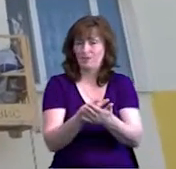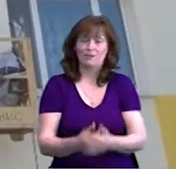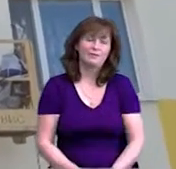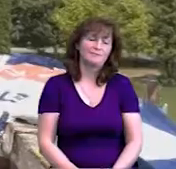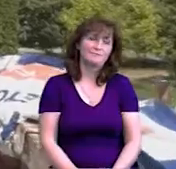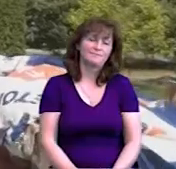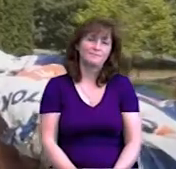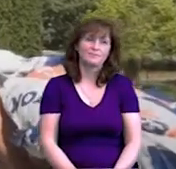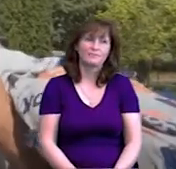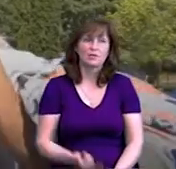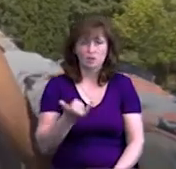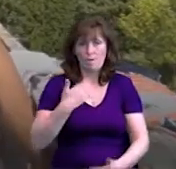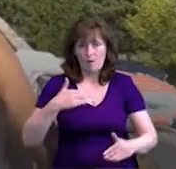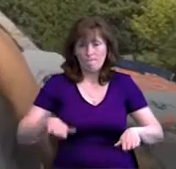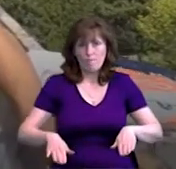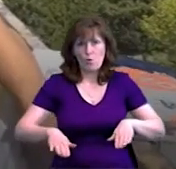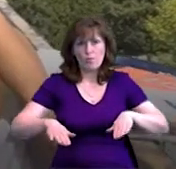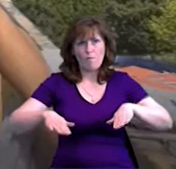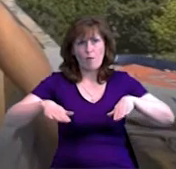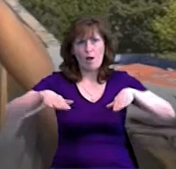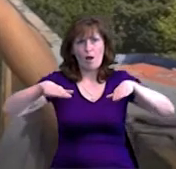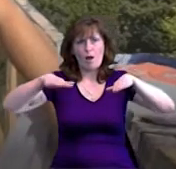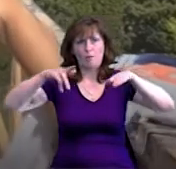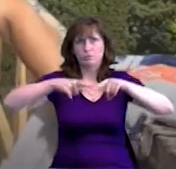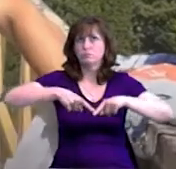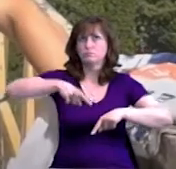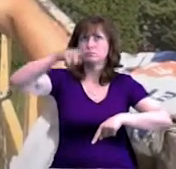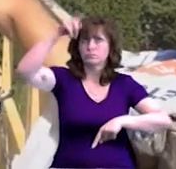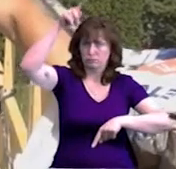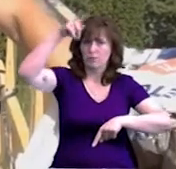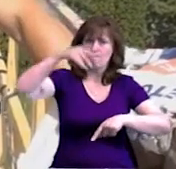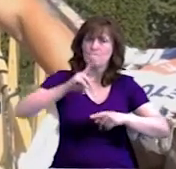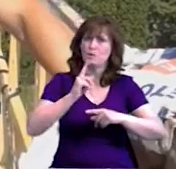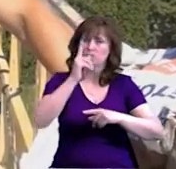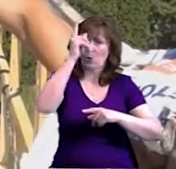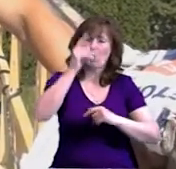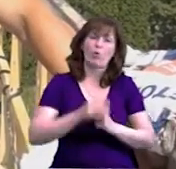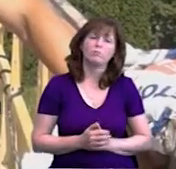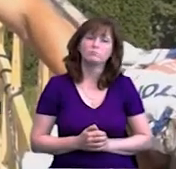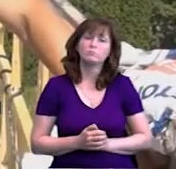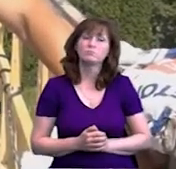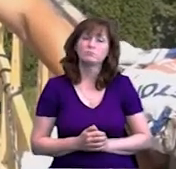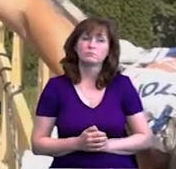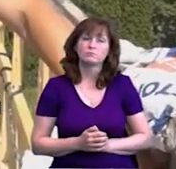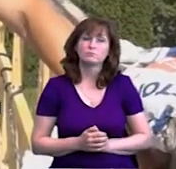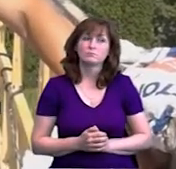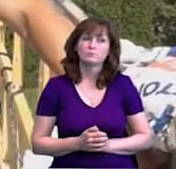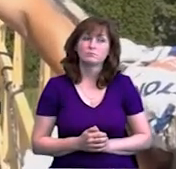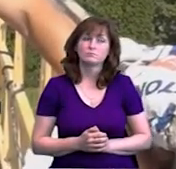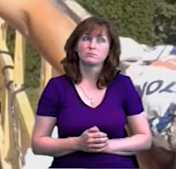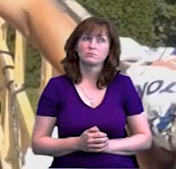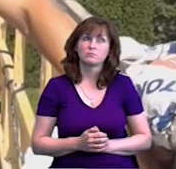стіну. Щас ми поднимаємся в висоту достаточного високо, так як це, наверное,